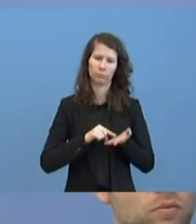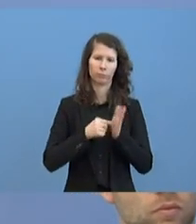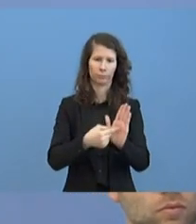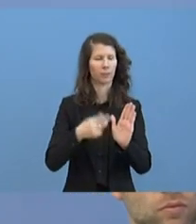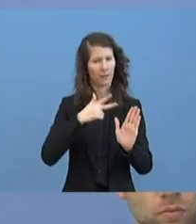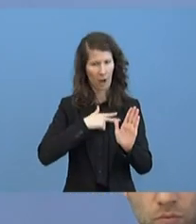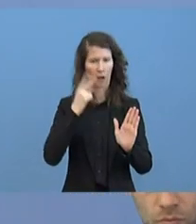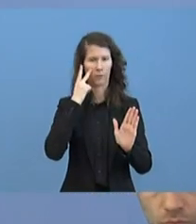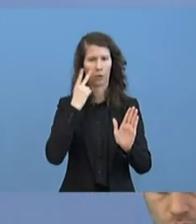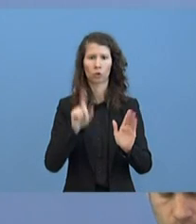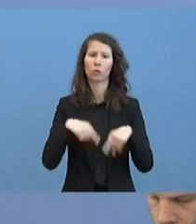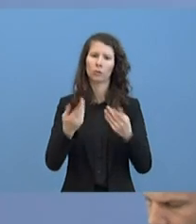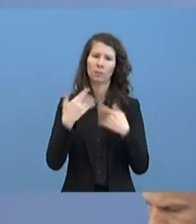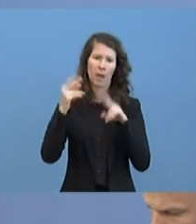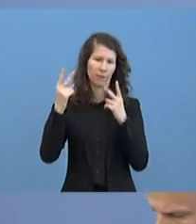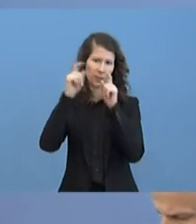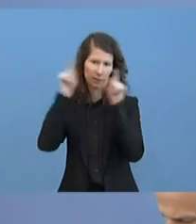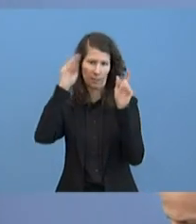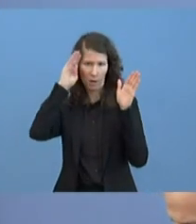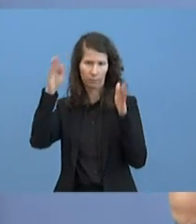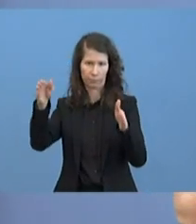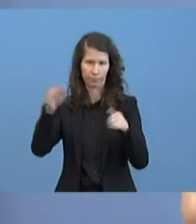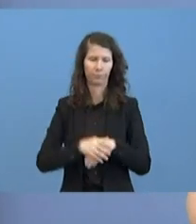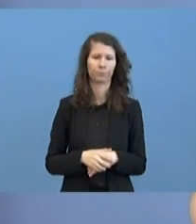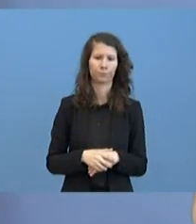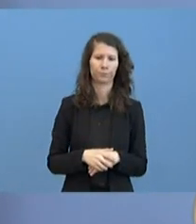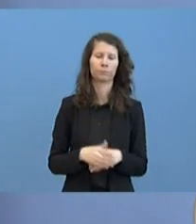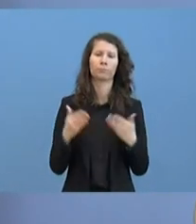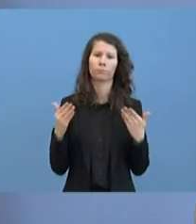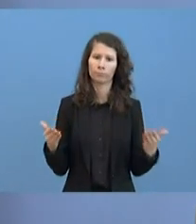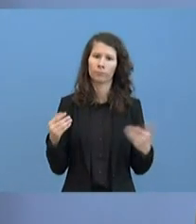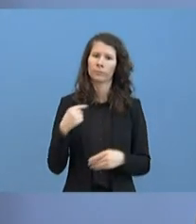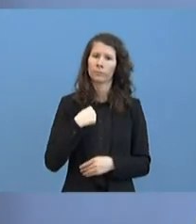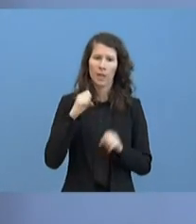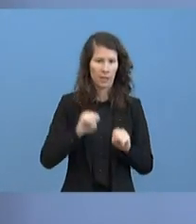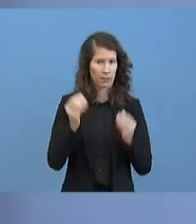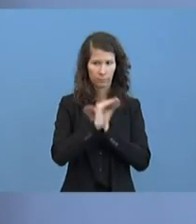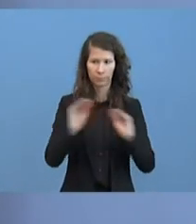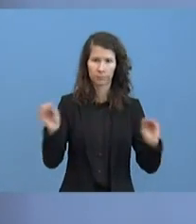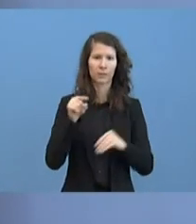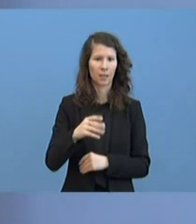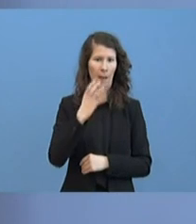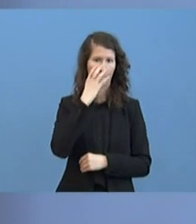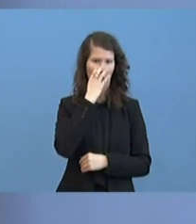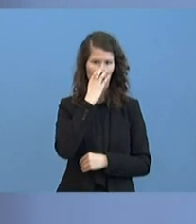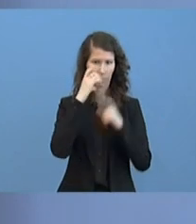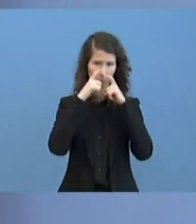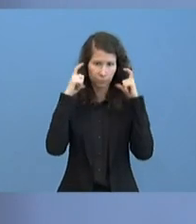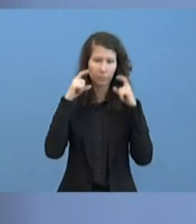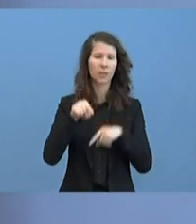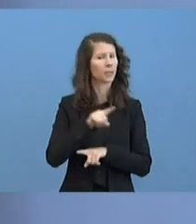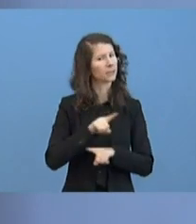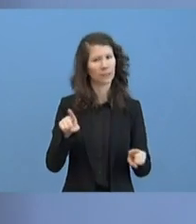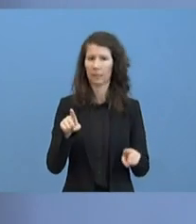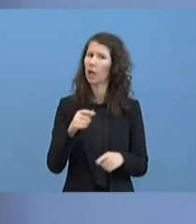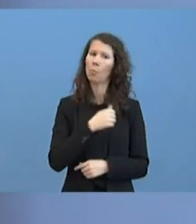wichtigen Dinge konzentrieren können und keine Ressourcen verschwenden. Also ich kann Ihnen dazu sagen, dass es sich bei den infrage stehenden Masken nicht um Masken der Bundeswehr handelt.